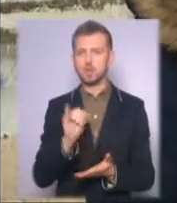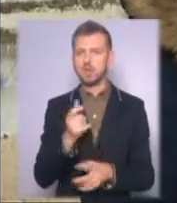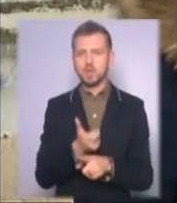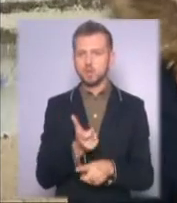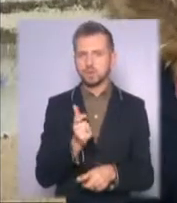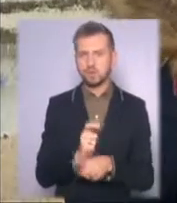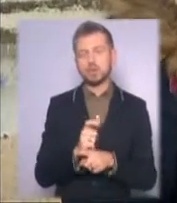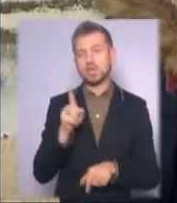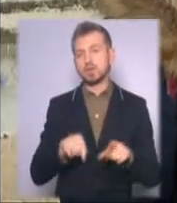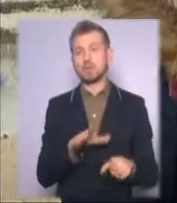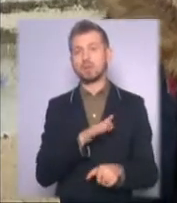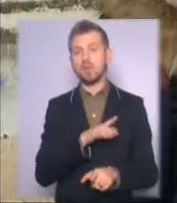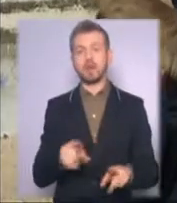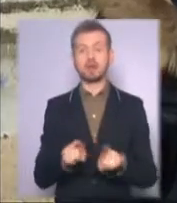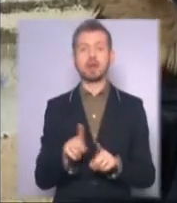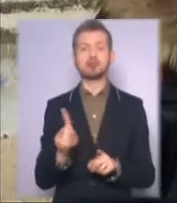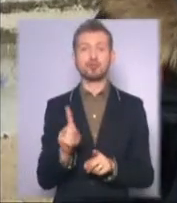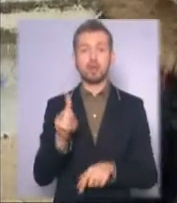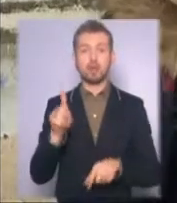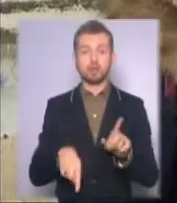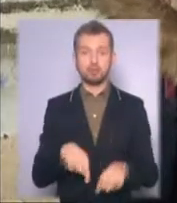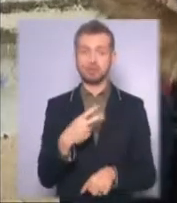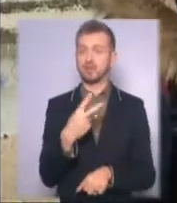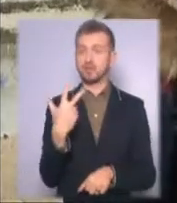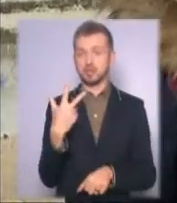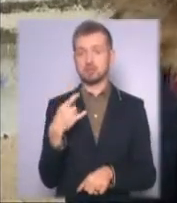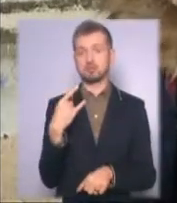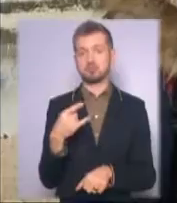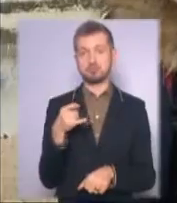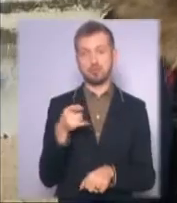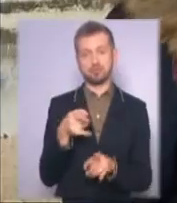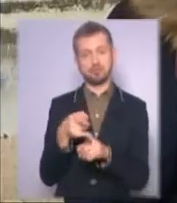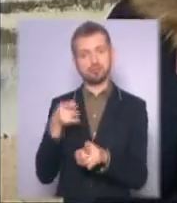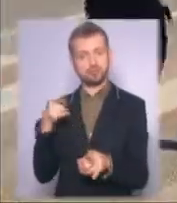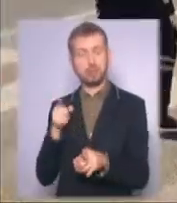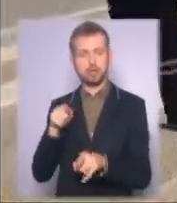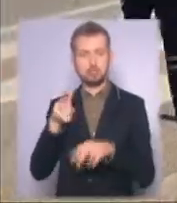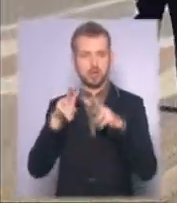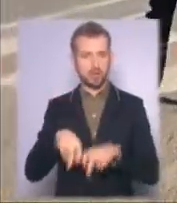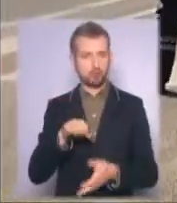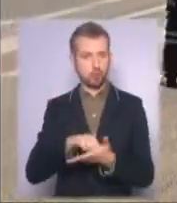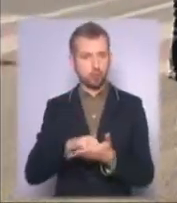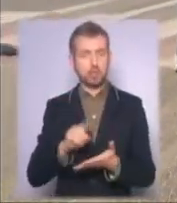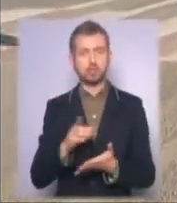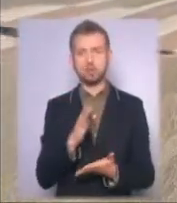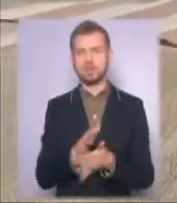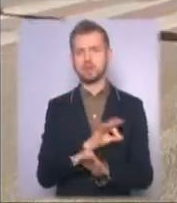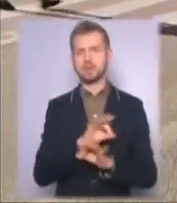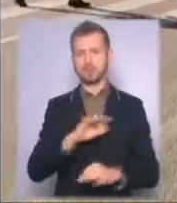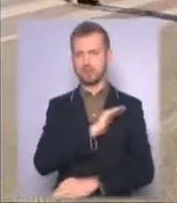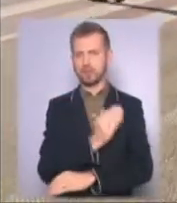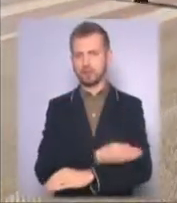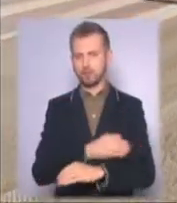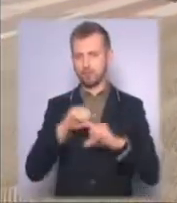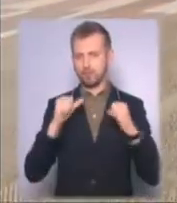Іноді буває так, що іноді по дві, по три машини стоїть і вони перевіряють документи. Аби мати відмінну фізичну форму та